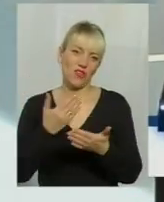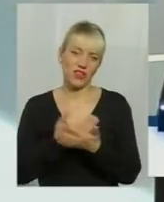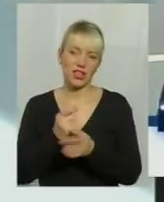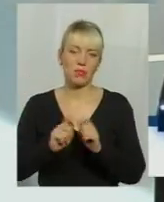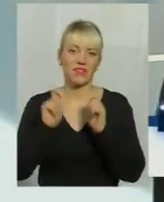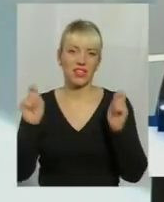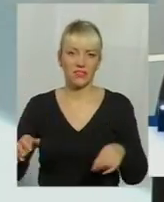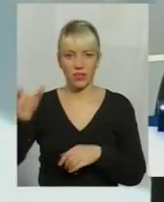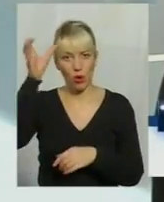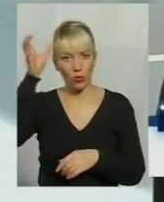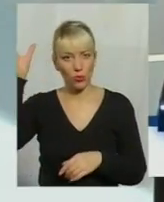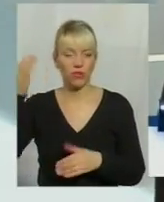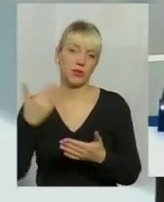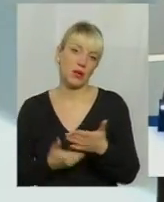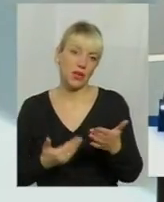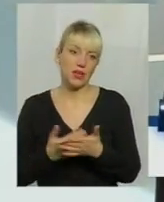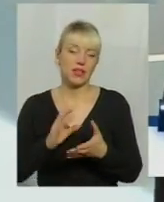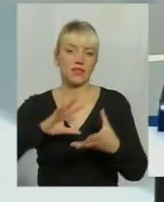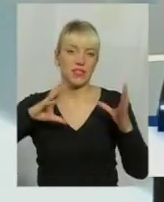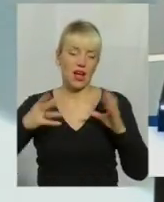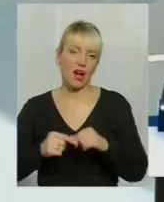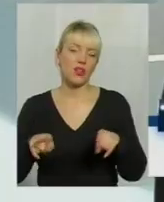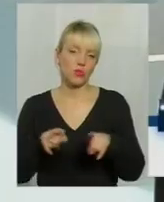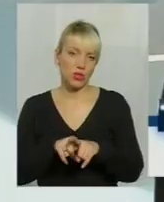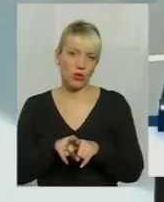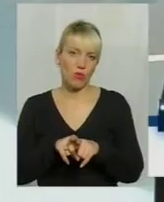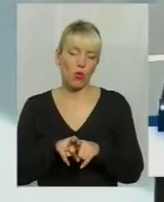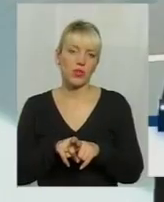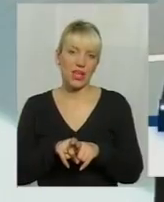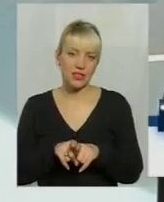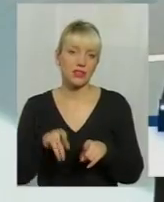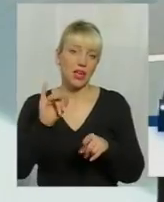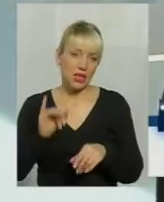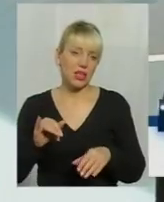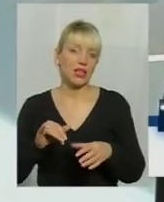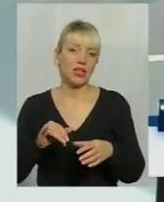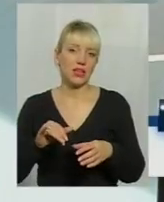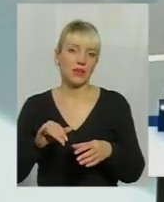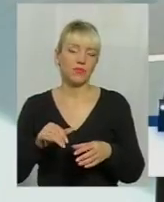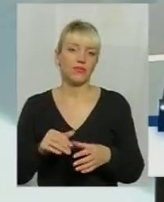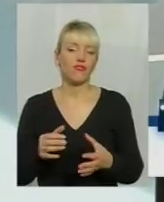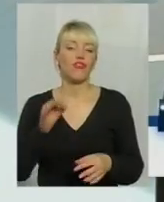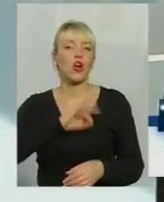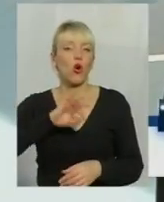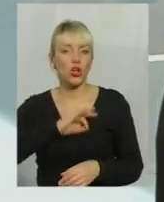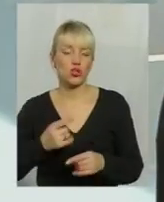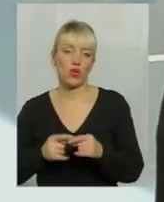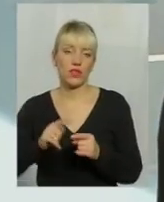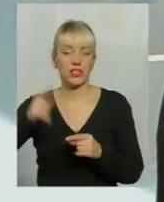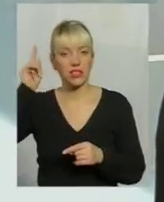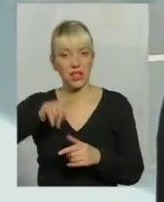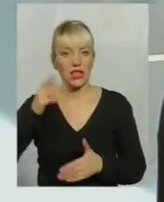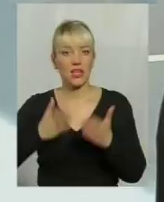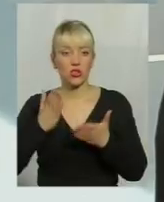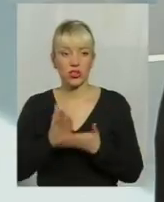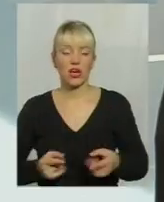відкриттями науковими, до прикладу, в загальному такому контексті. І певною мірою використовувати ці знання. Якщо